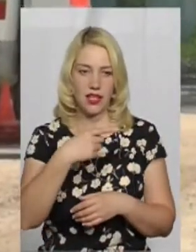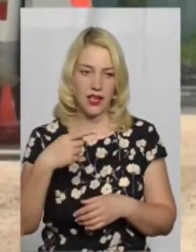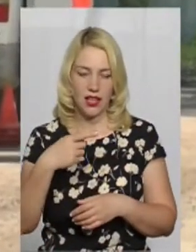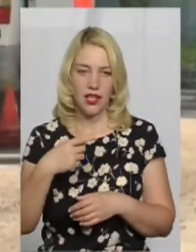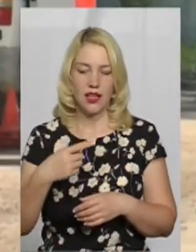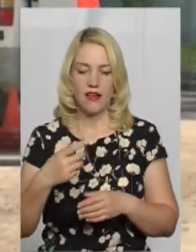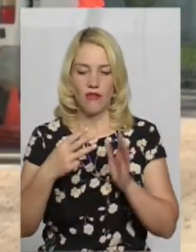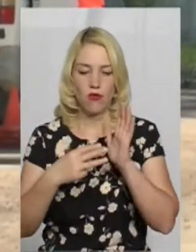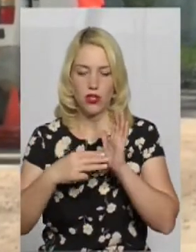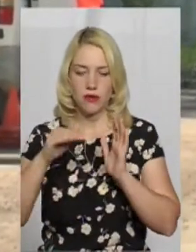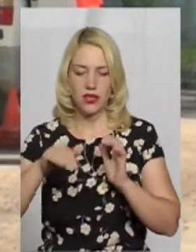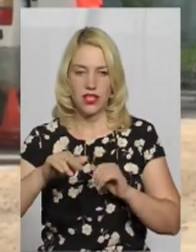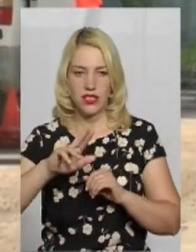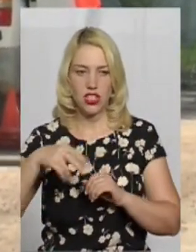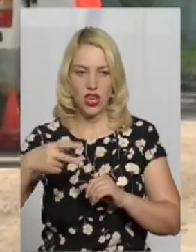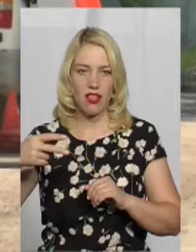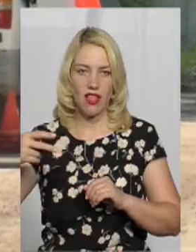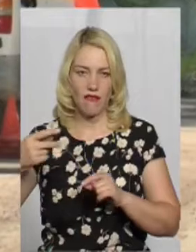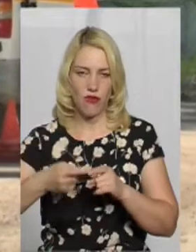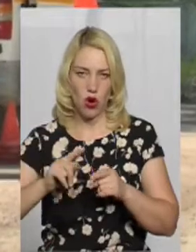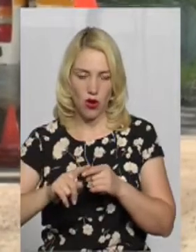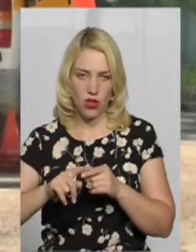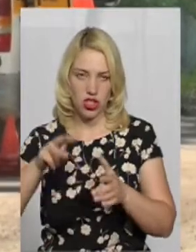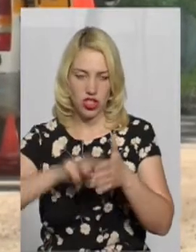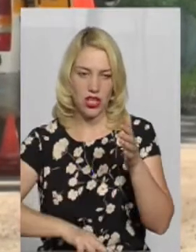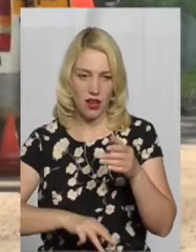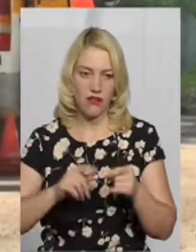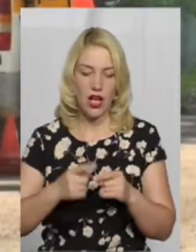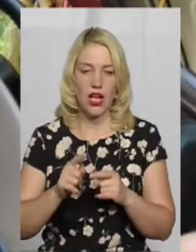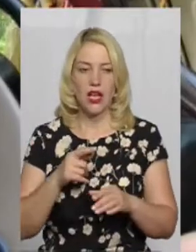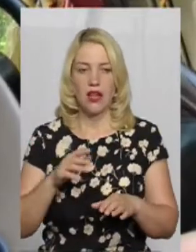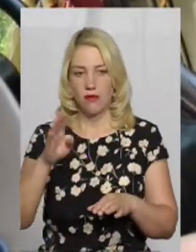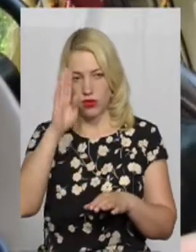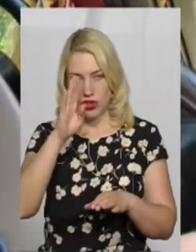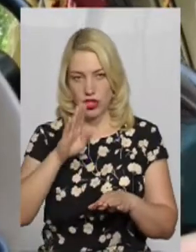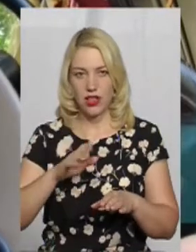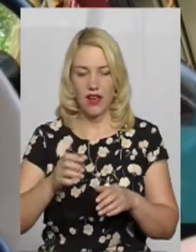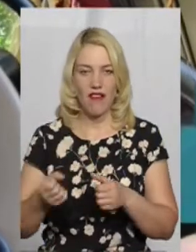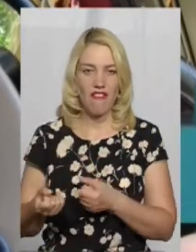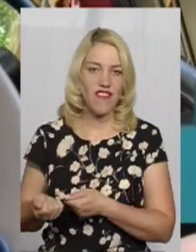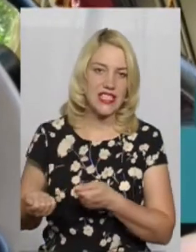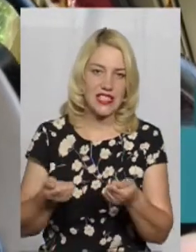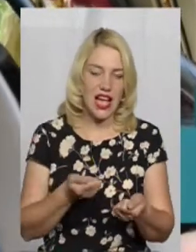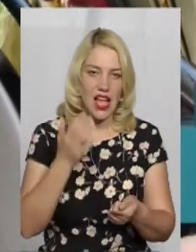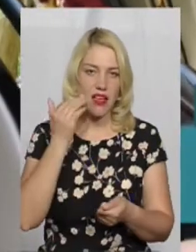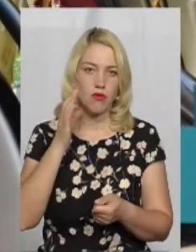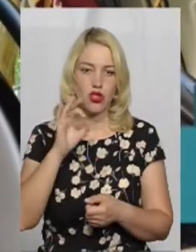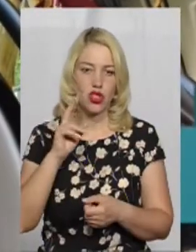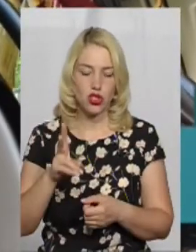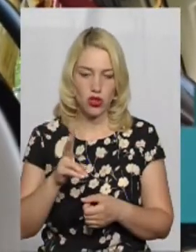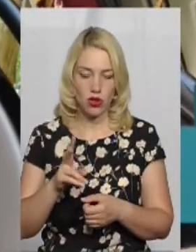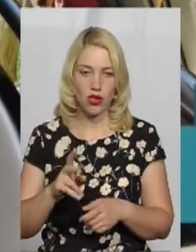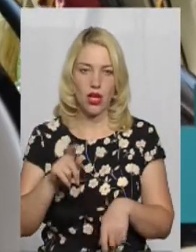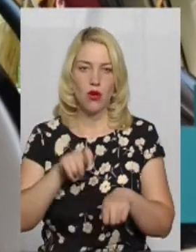Водій Володимир зборщовував у Миколаїв за яблучний солод, заїжджає на вагу, перевантаження немає. Ми зупинили температурний режим, скільки веземо